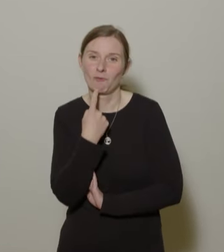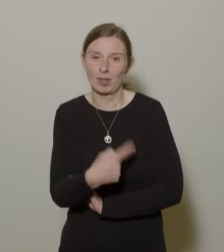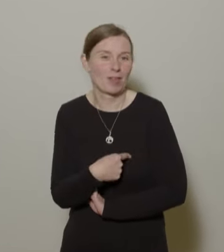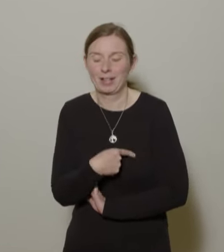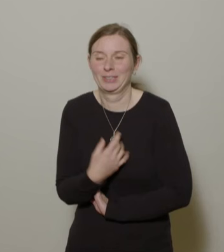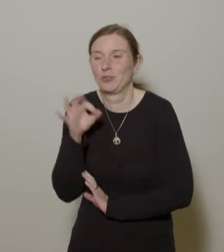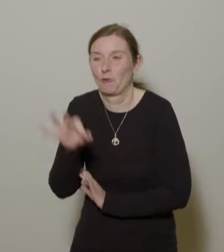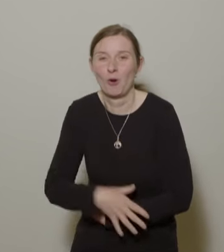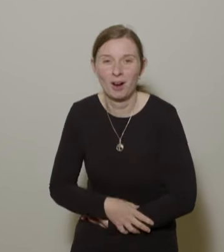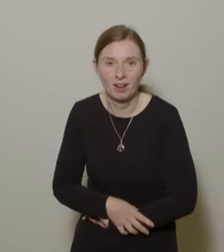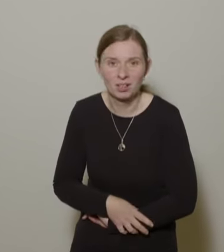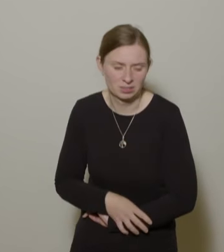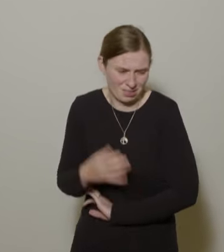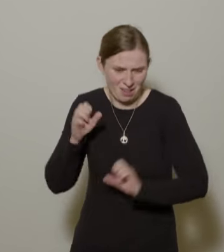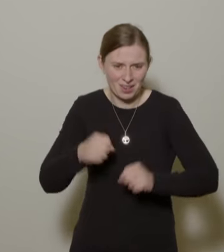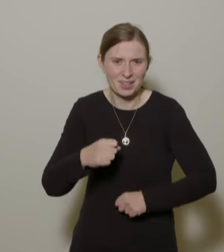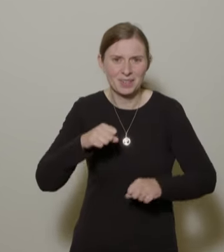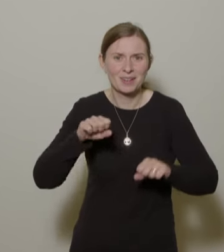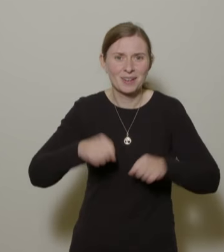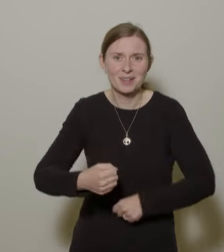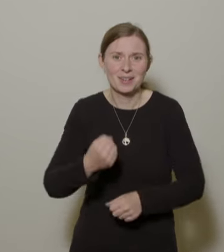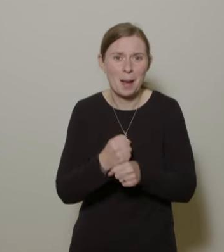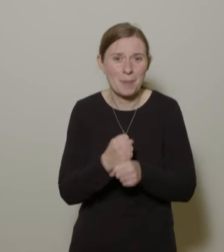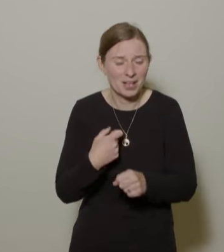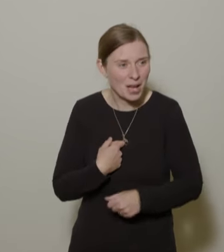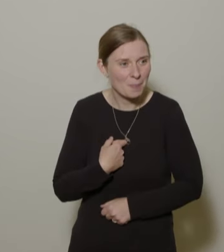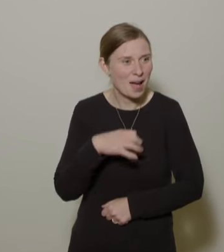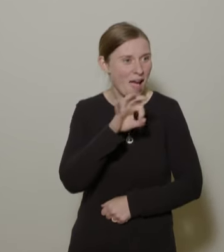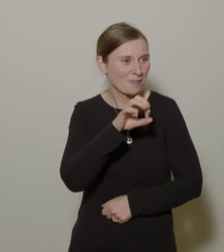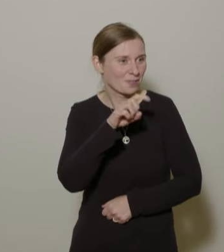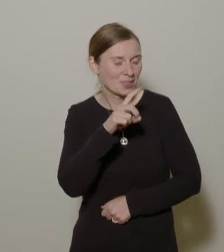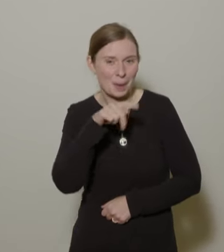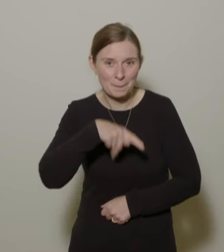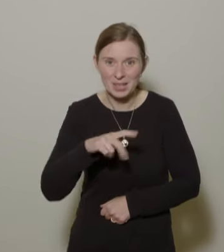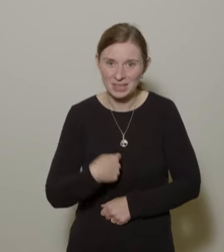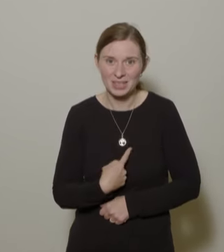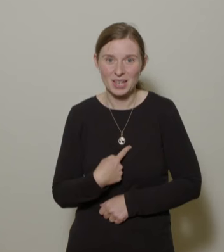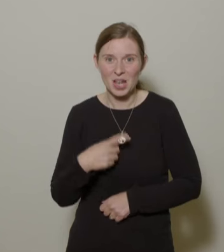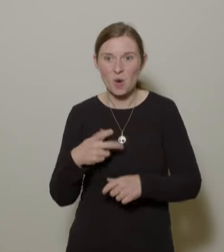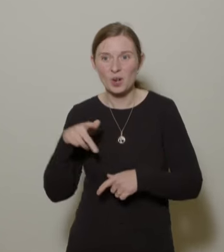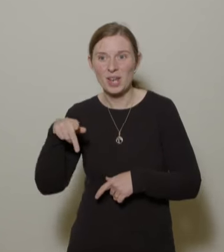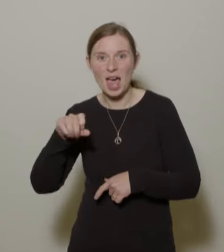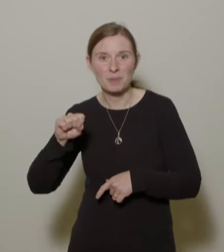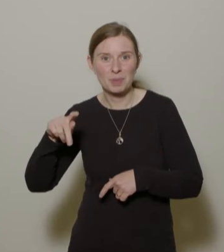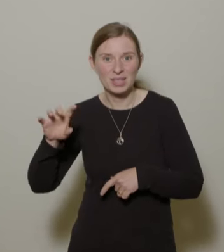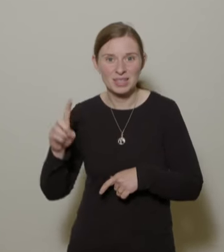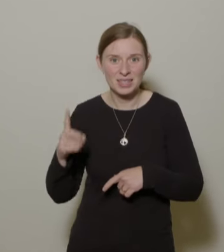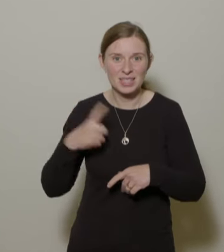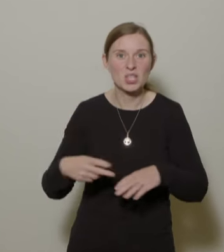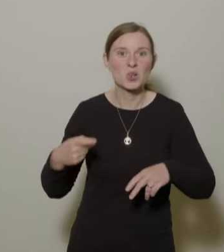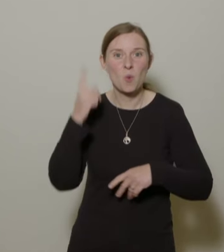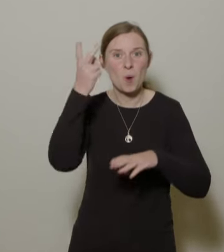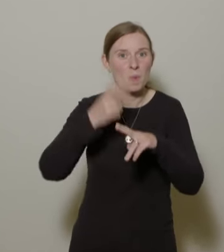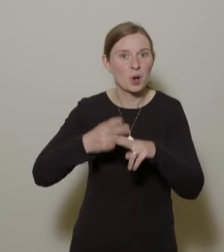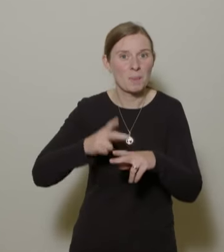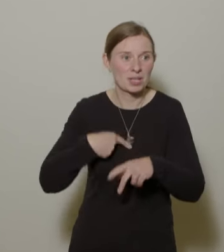Können Sie ja machen. Bloß wir haben die FDP in der Bundesregierung. Wir haben einen FDP-Oberbürgermeister. Andere Landräte, andere Bürgermeister